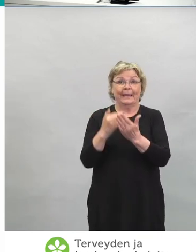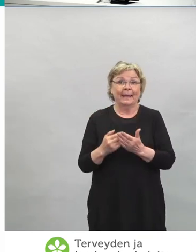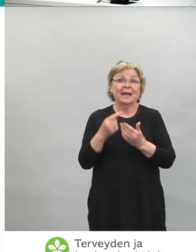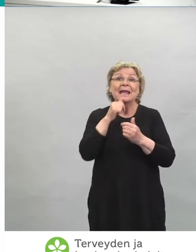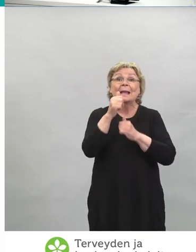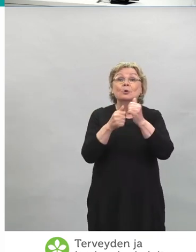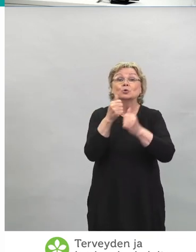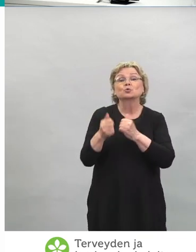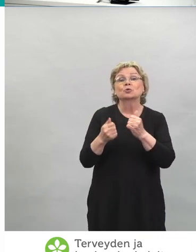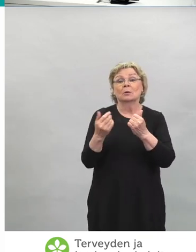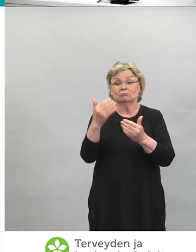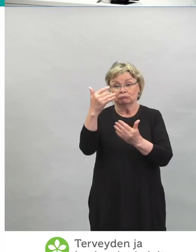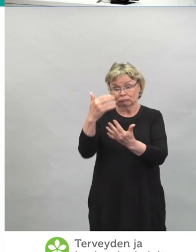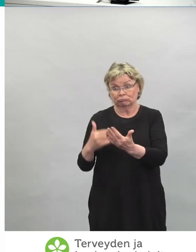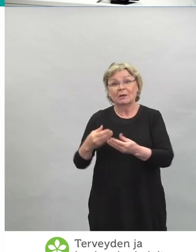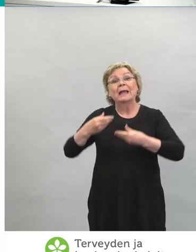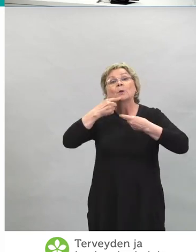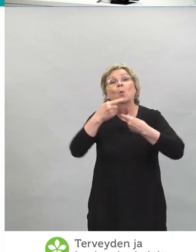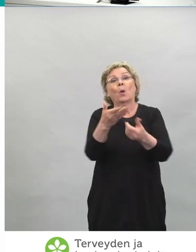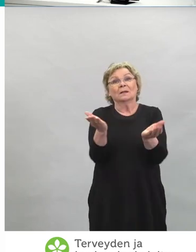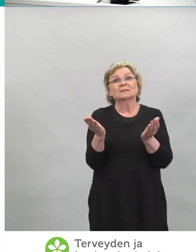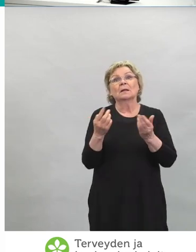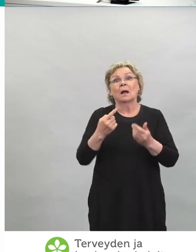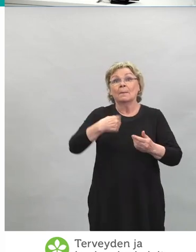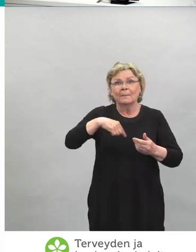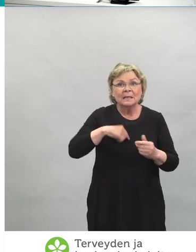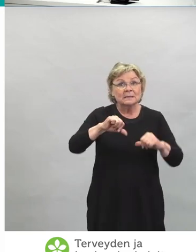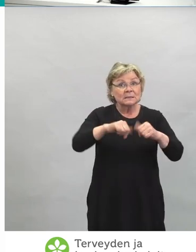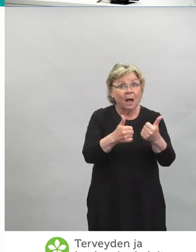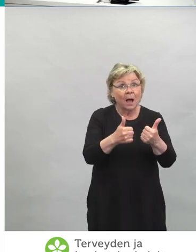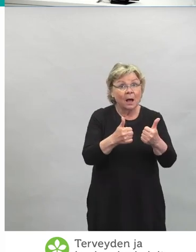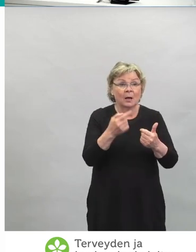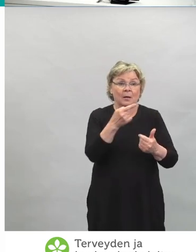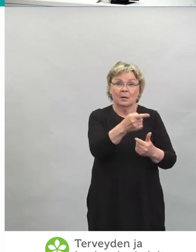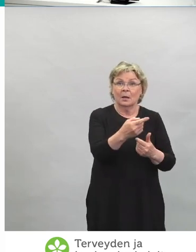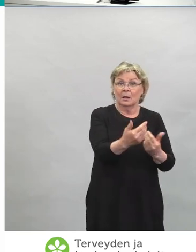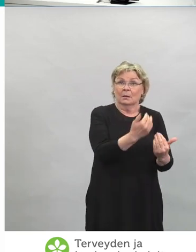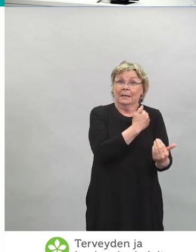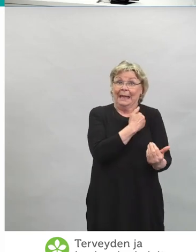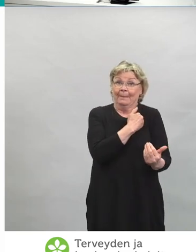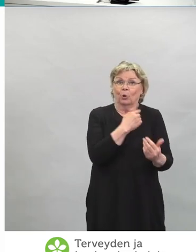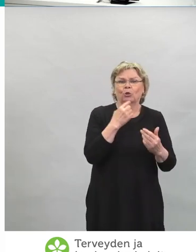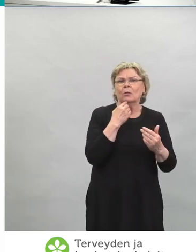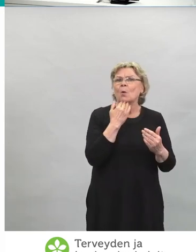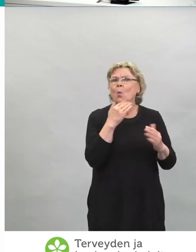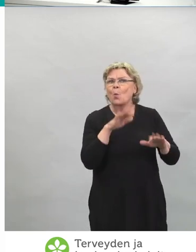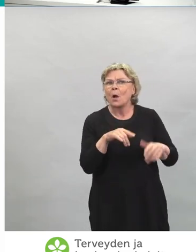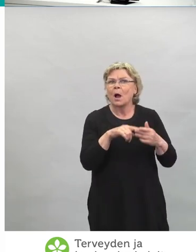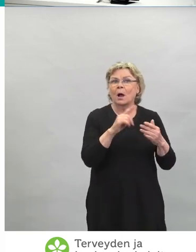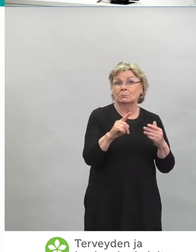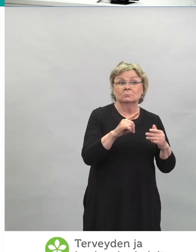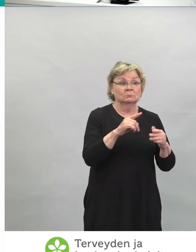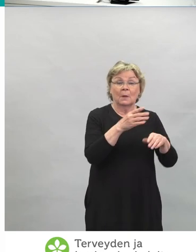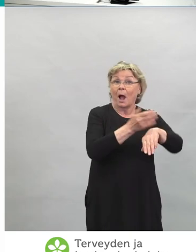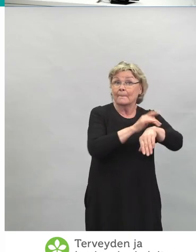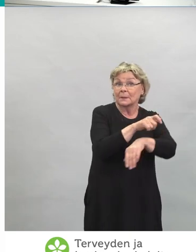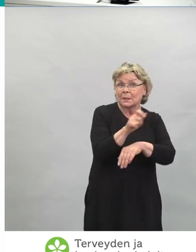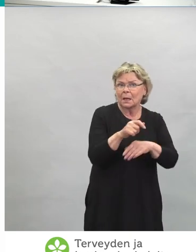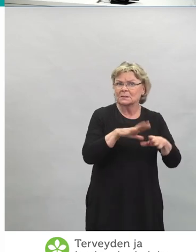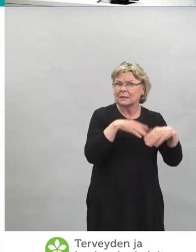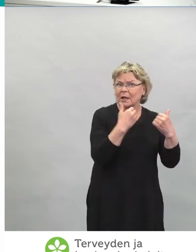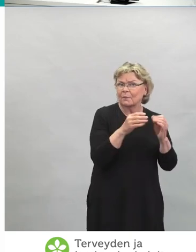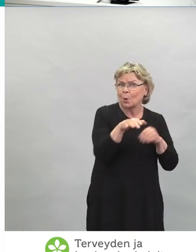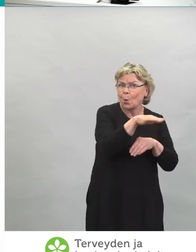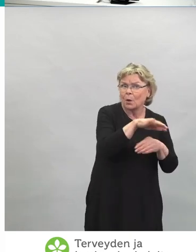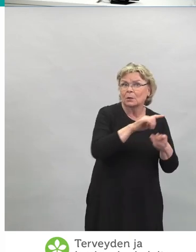Ilmoitusaktiivisuus on hyvin runsasta. Meille saa ilmoittaa sekä terveydenhuollon ammattilaiset, että kuluttajat, ja tätä oikeutta ilmoittaa on käytetty